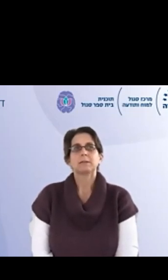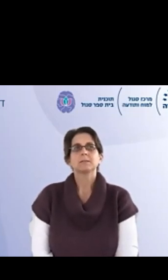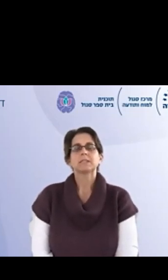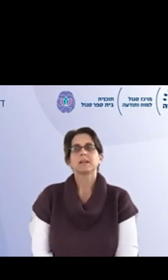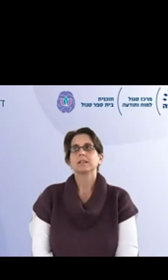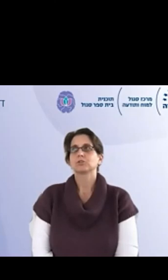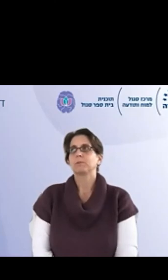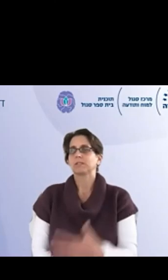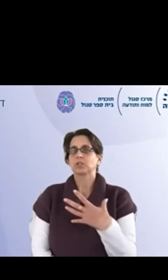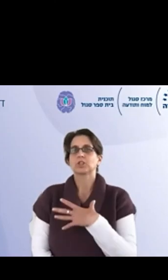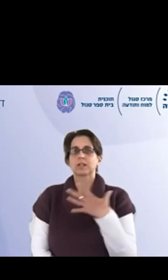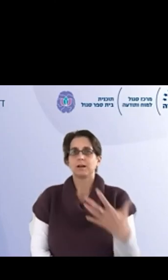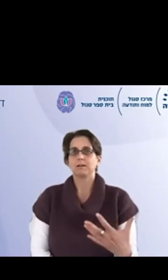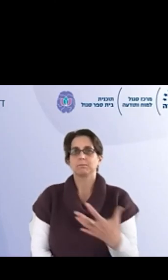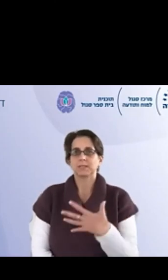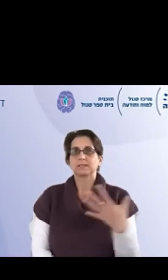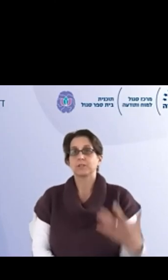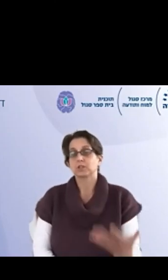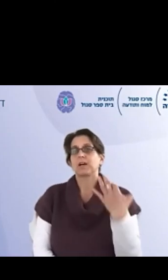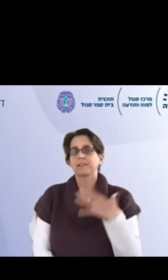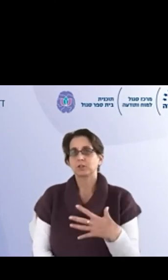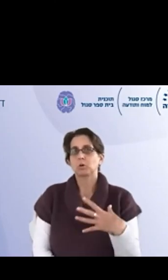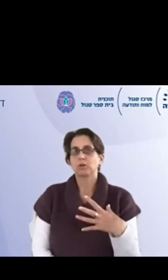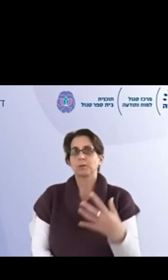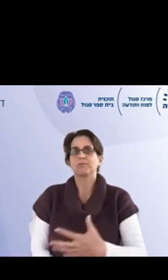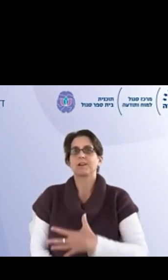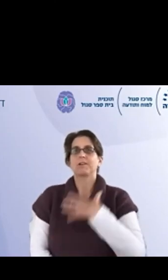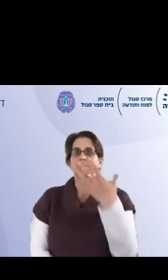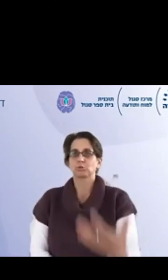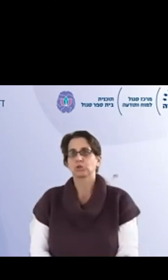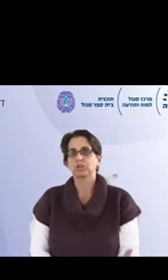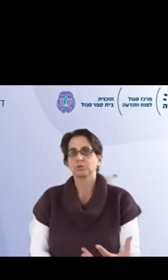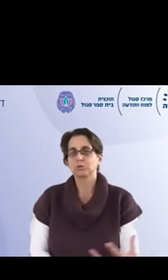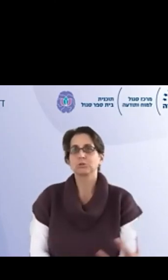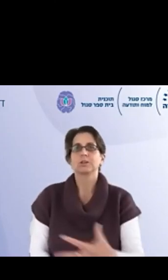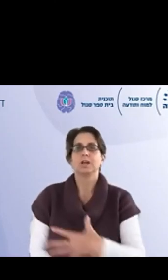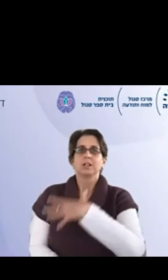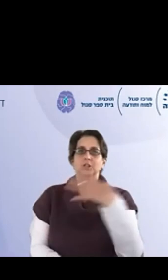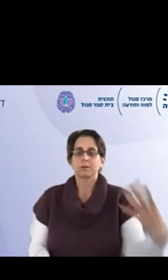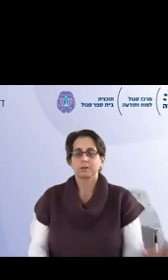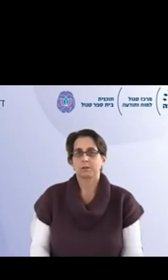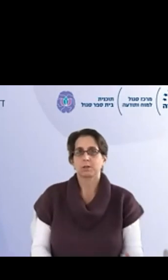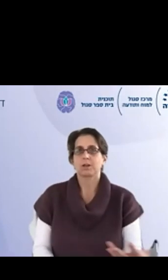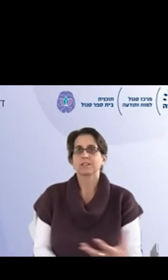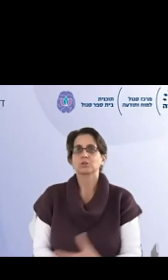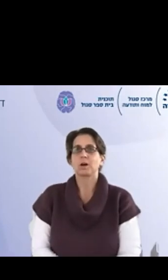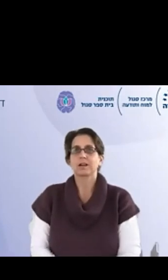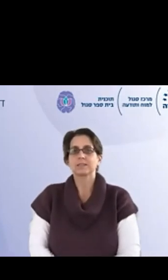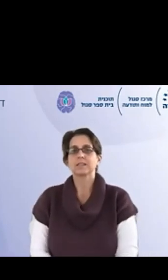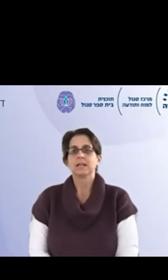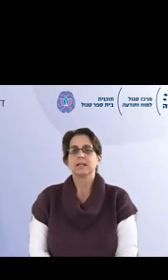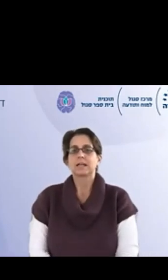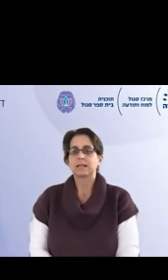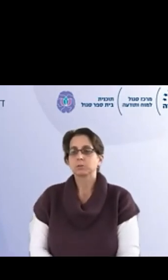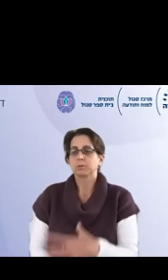רותי, אתה בעצם אתארת, שוב פעם איזושהי שגרה, בית ספרית, שכבר הייתה שם קודם, אבל עברה איזשהו שידרוג, יש עכשיו איזשהו